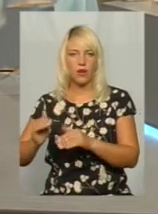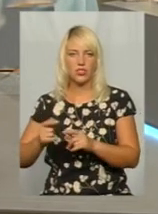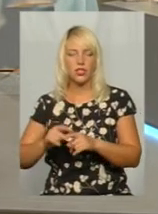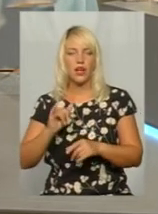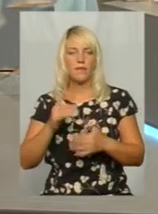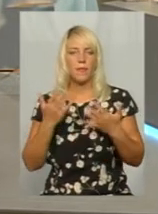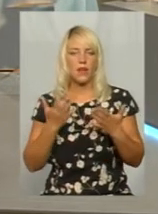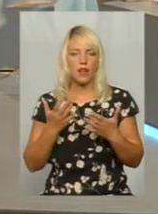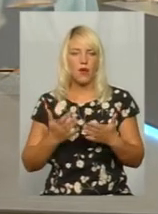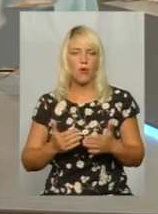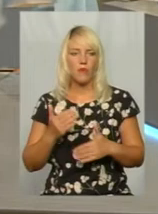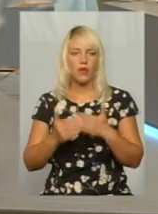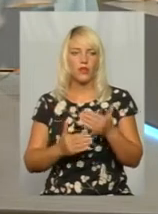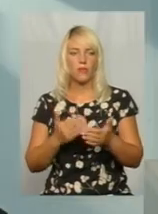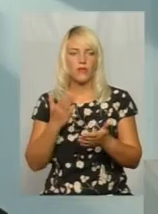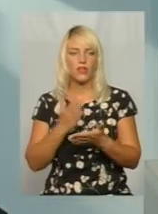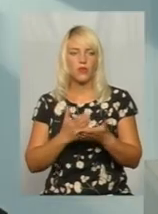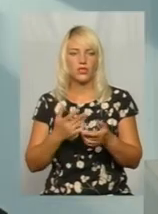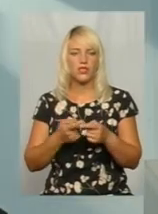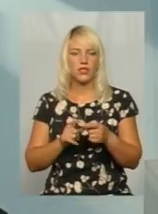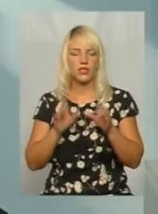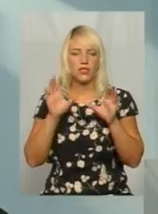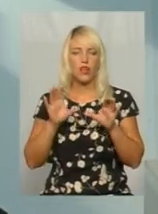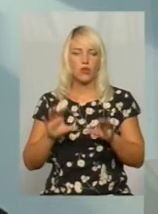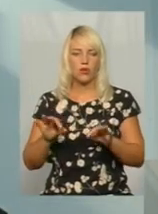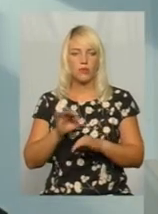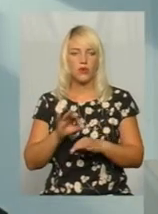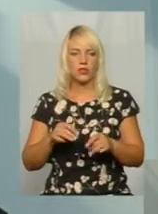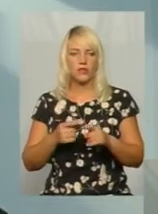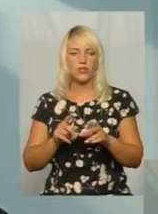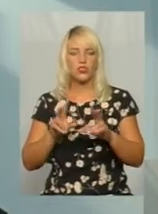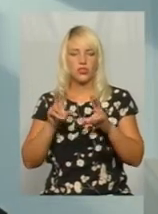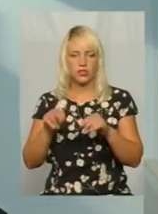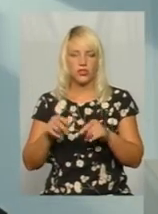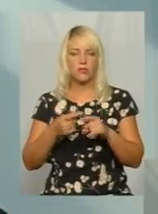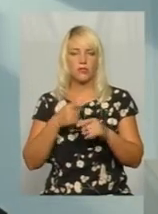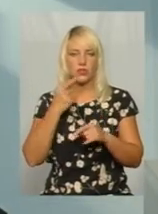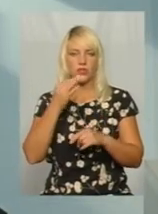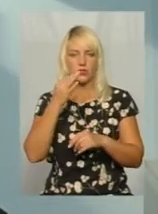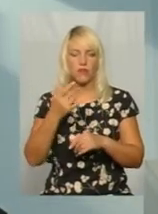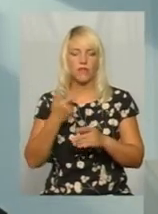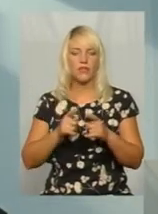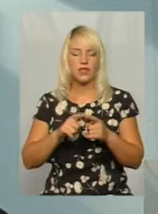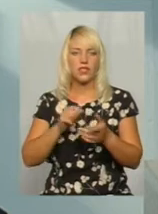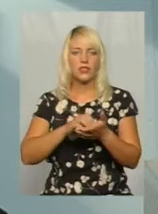етапі знаходиться цей законопроект? Чесно скажу, він зареєстрований.